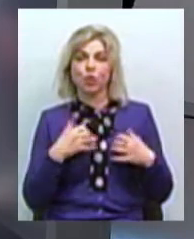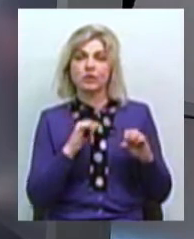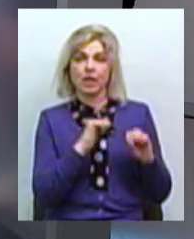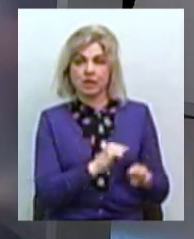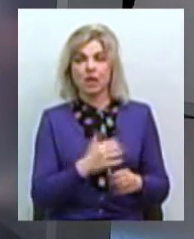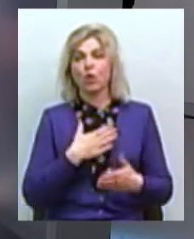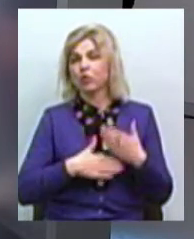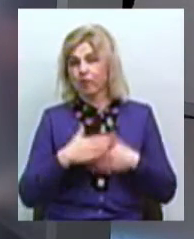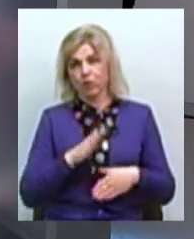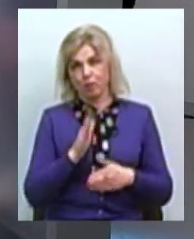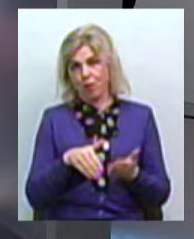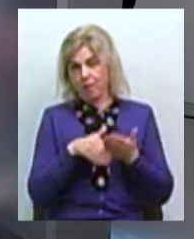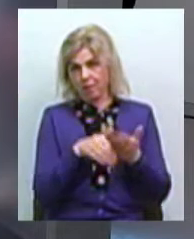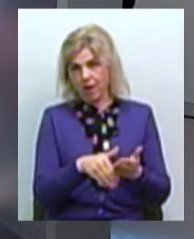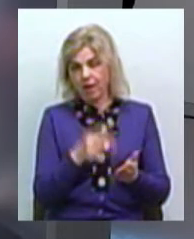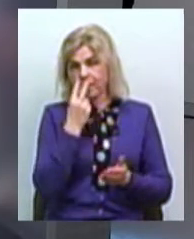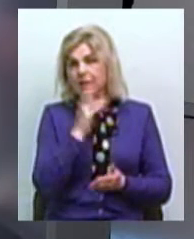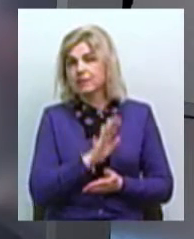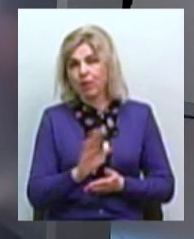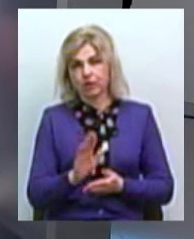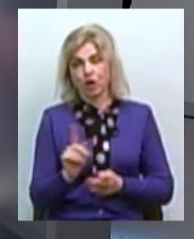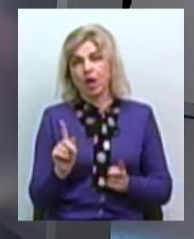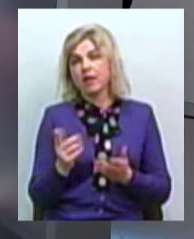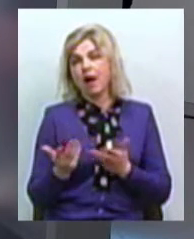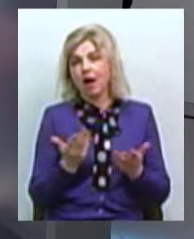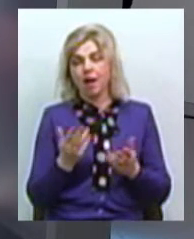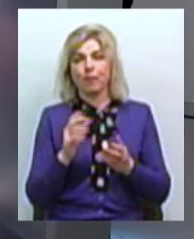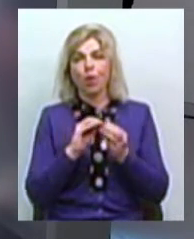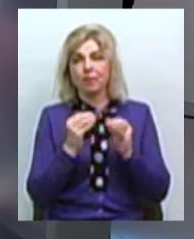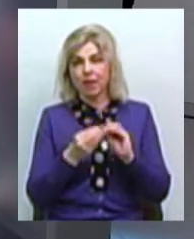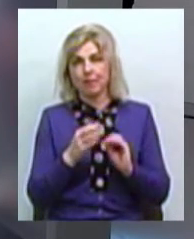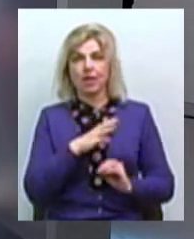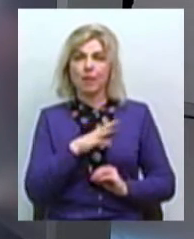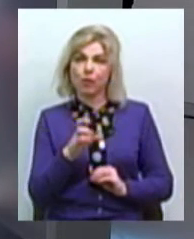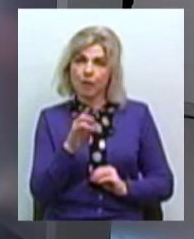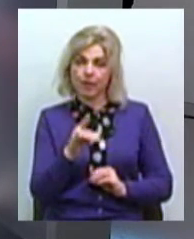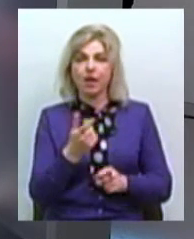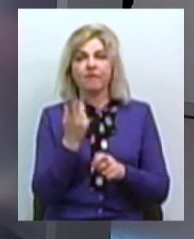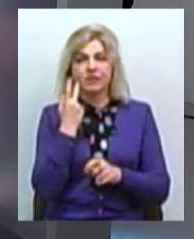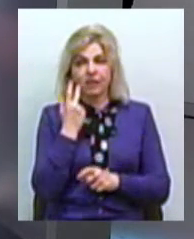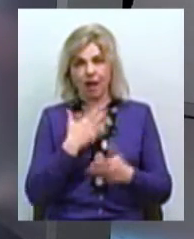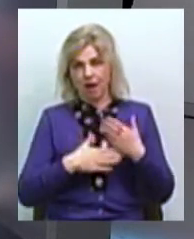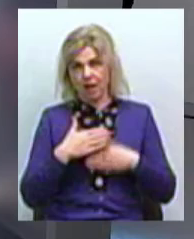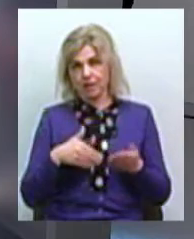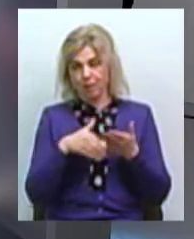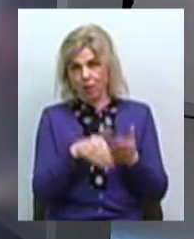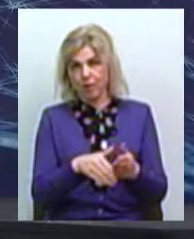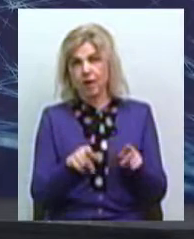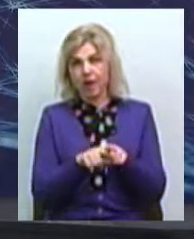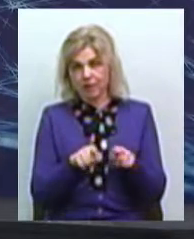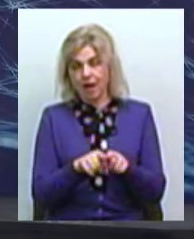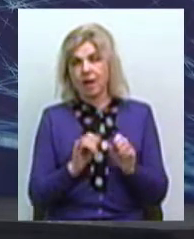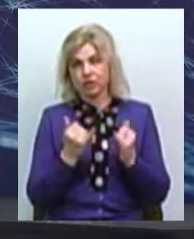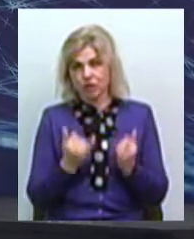допомагати місту, не зважаючи на те, яка проблема б не була, ми завжди раді допомагати. Так само, як і цього разу, адже ми